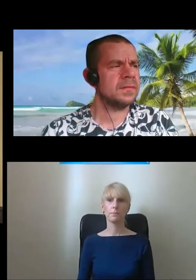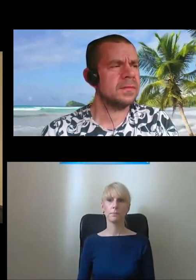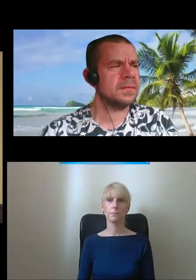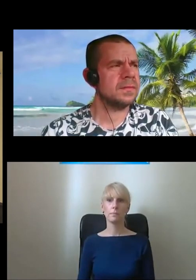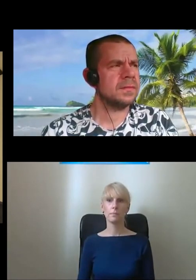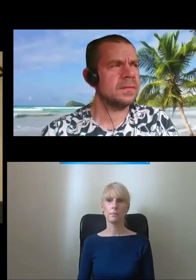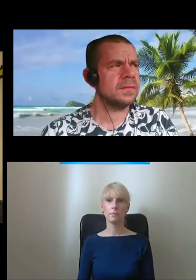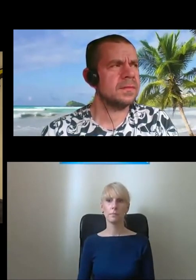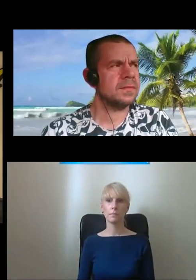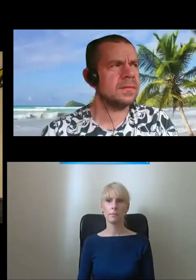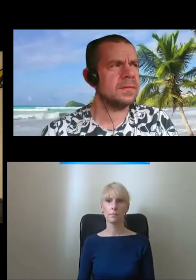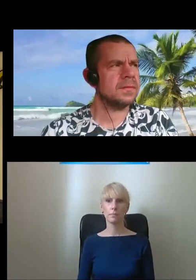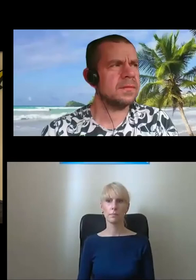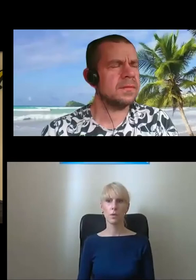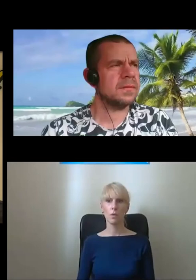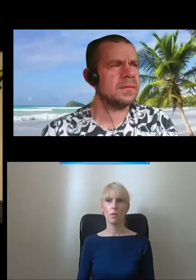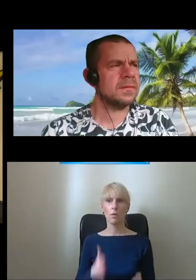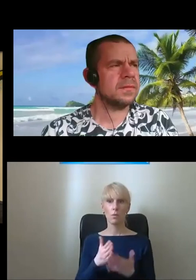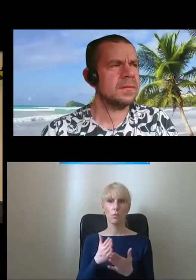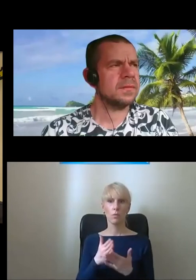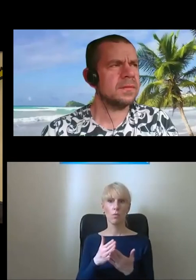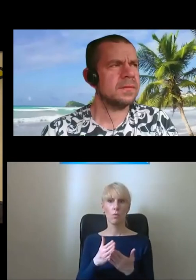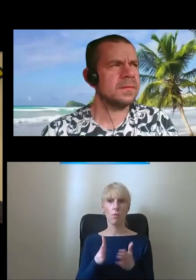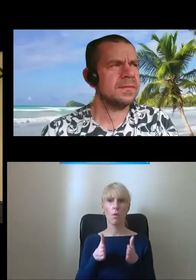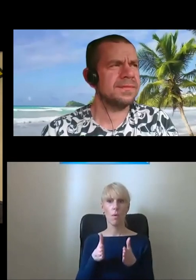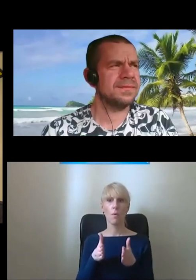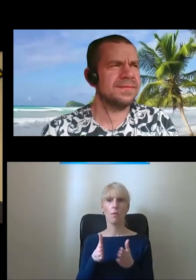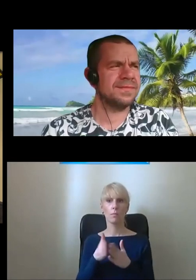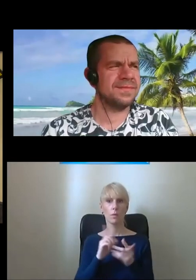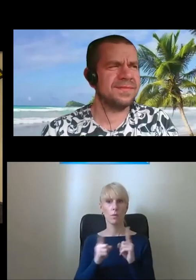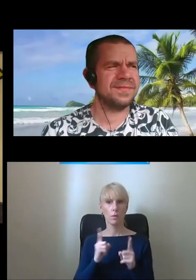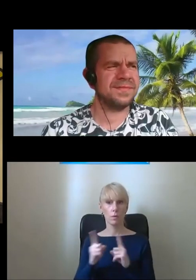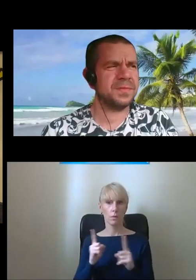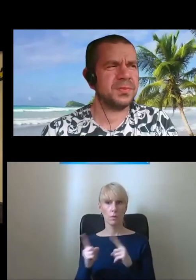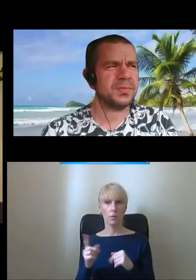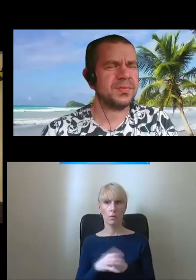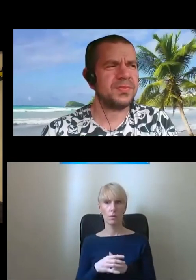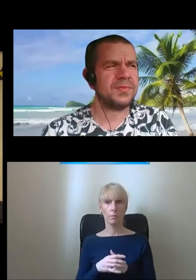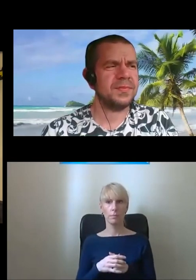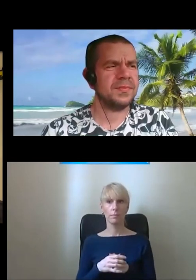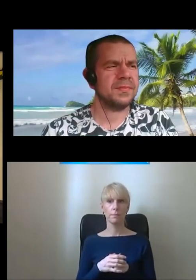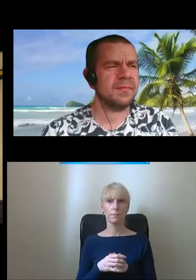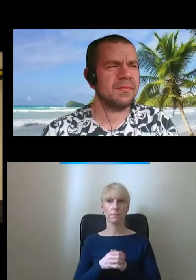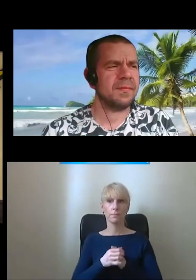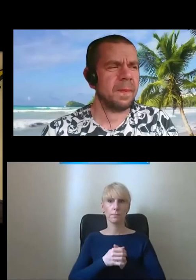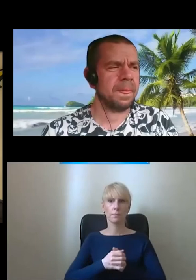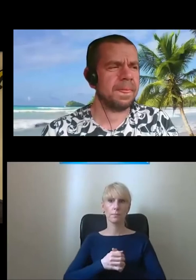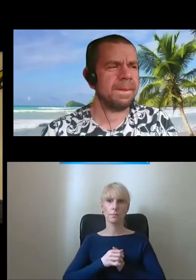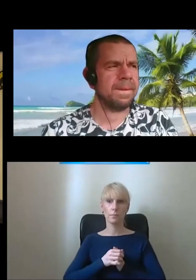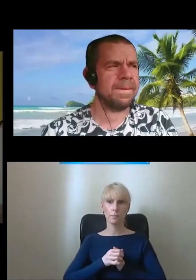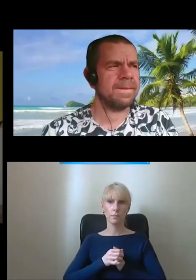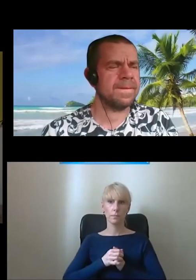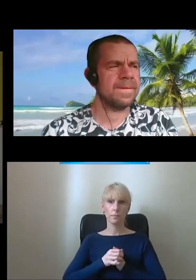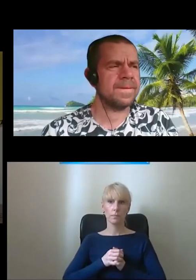Pojedziemy peronem, będzie szybciej, żeby ominąć te podziemia. Wszystkie perony pojedziemy i do panu wiedziel mań na klegu. Można zagryźć?